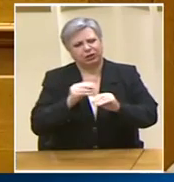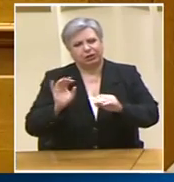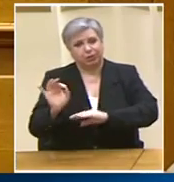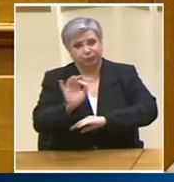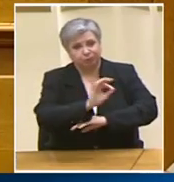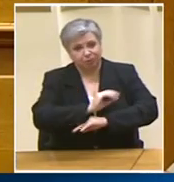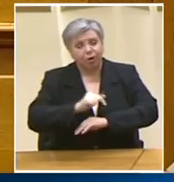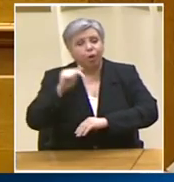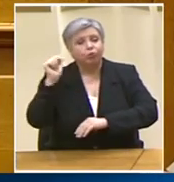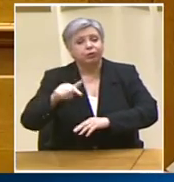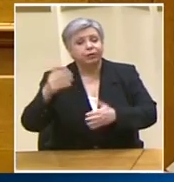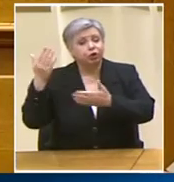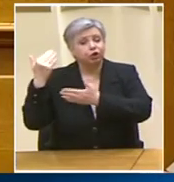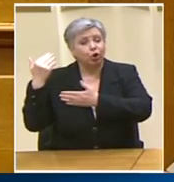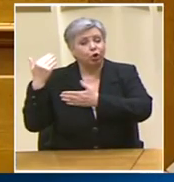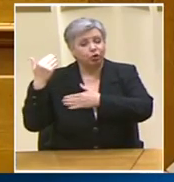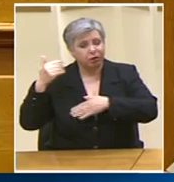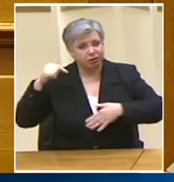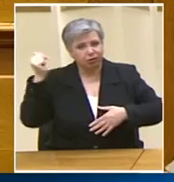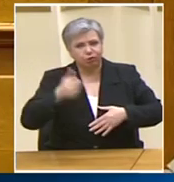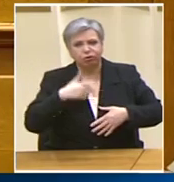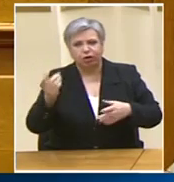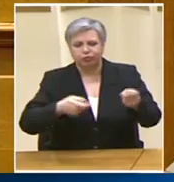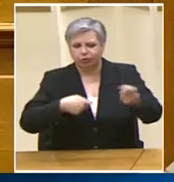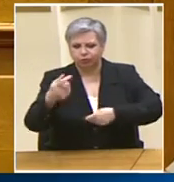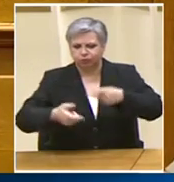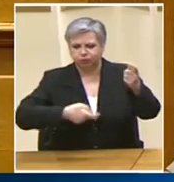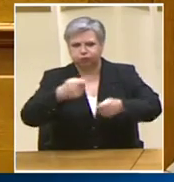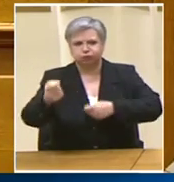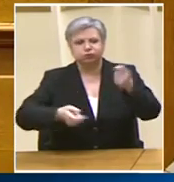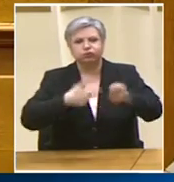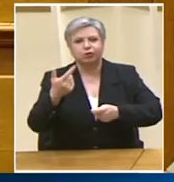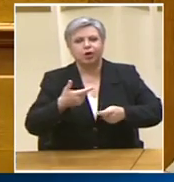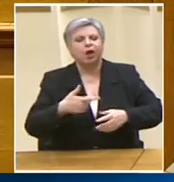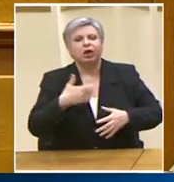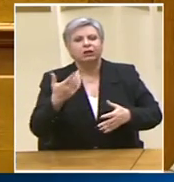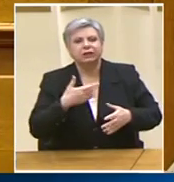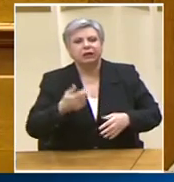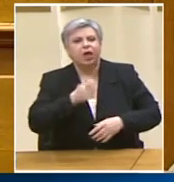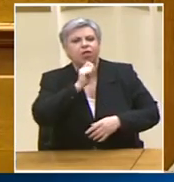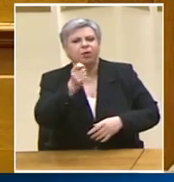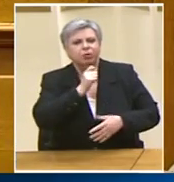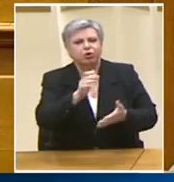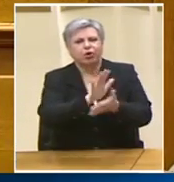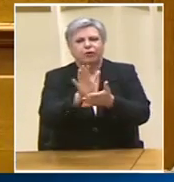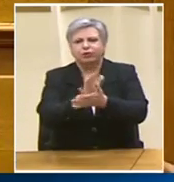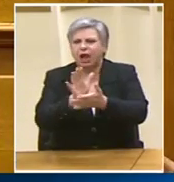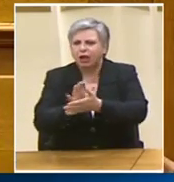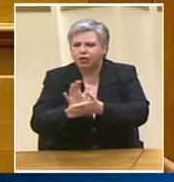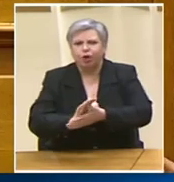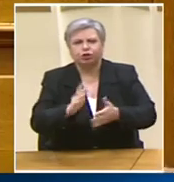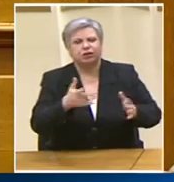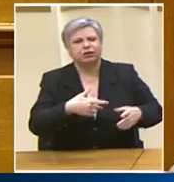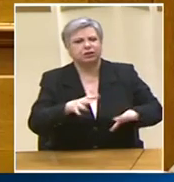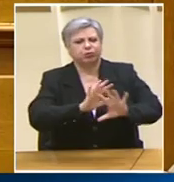για να γίνεται payroll σε δημοσιογράφους, σε εκδότες σε συγκεκριμένα μέσα ενημέρωσης είδα